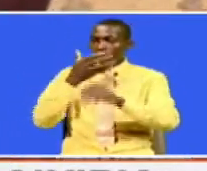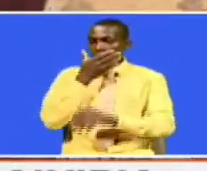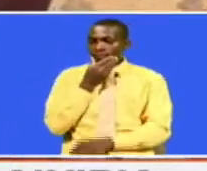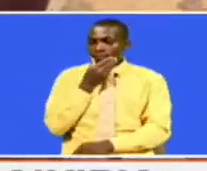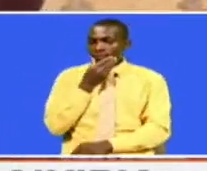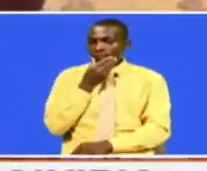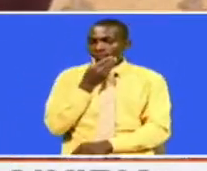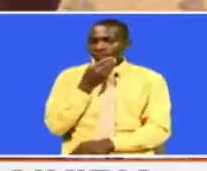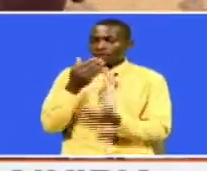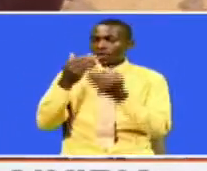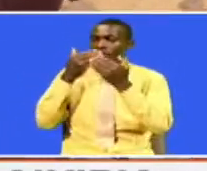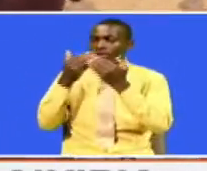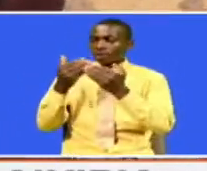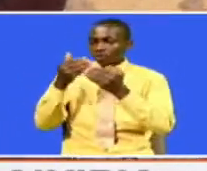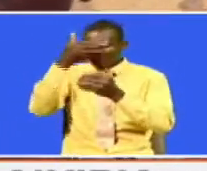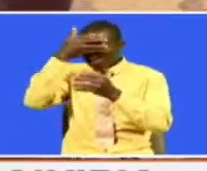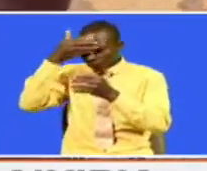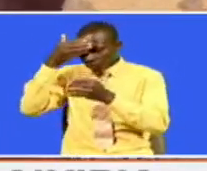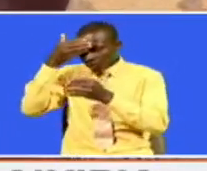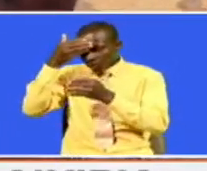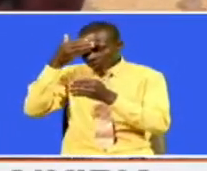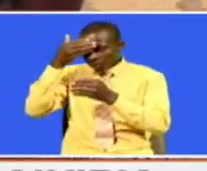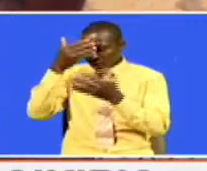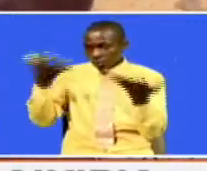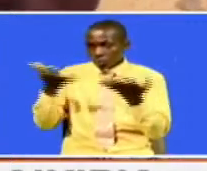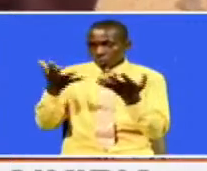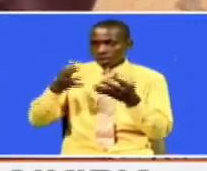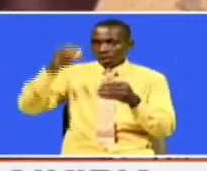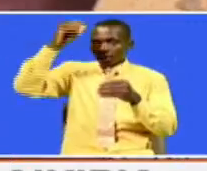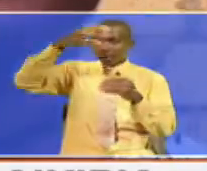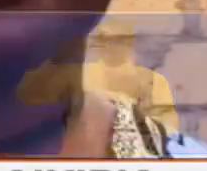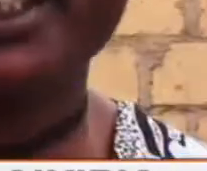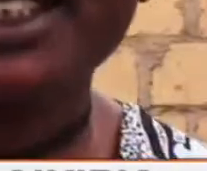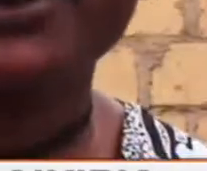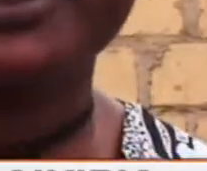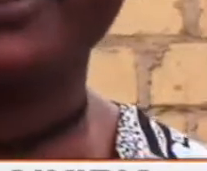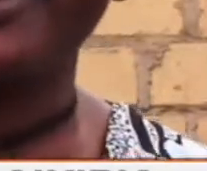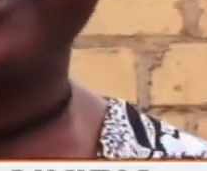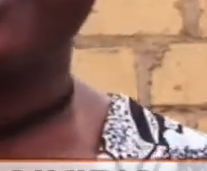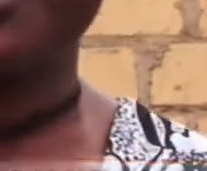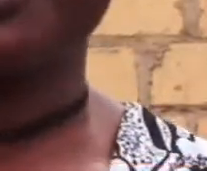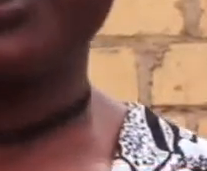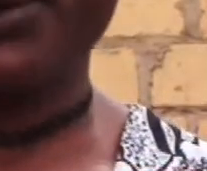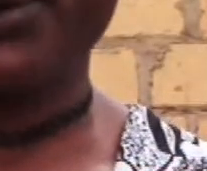asante sana. Usisao, posta yako weniulueka. Pasti marudi tena. Tufanya mzuri.